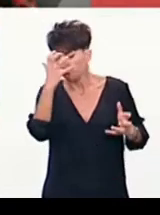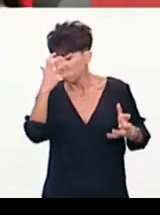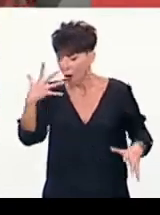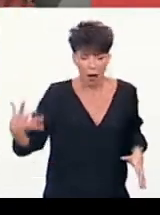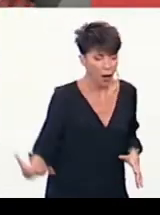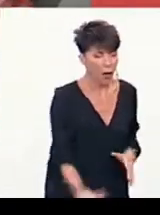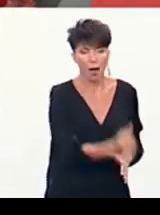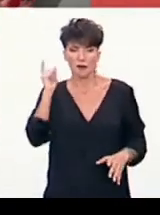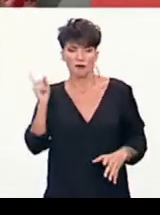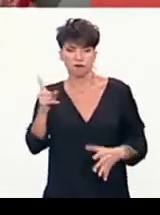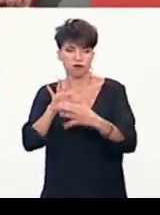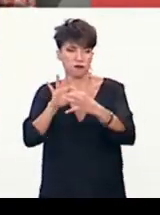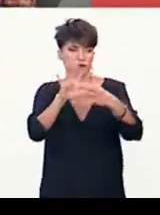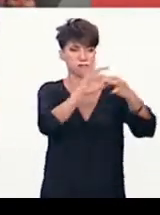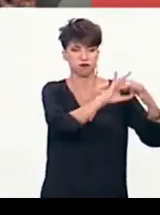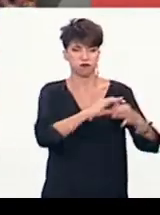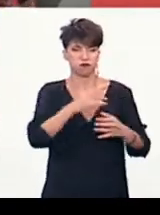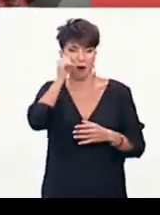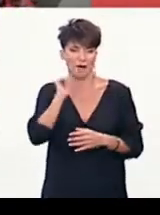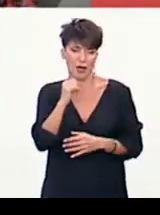αυταρχισμό και διασυνδέσεις με το οργανωμένο έγκλημα.